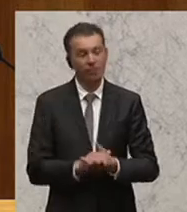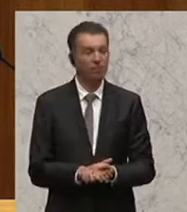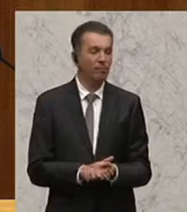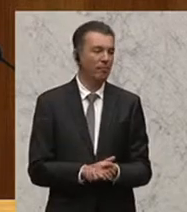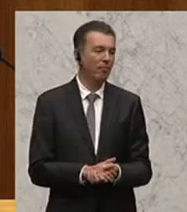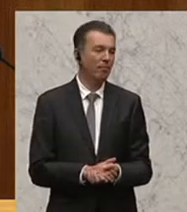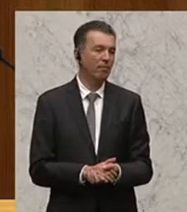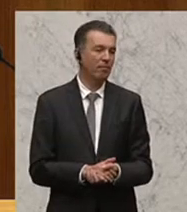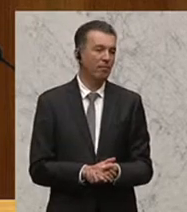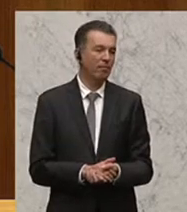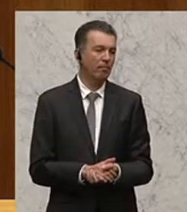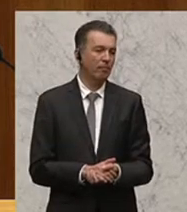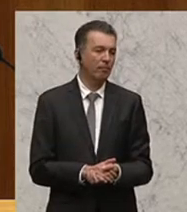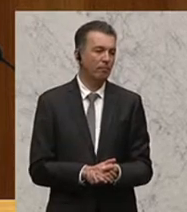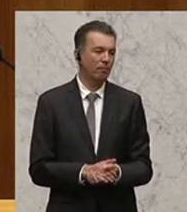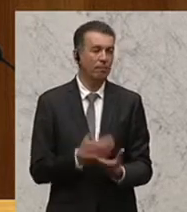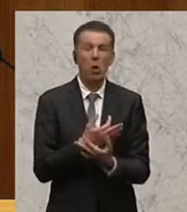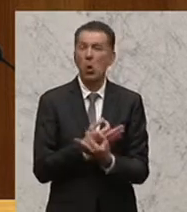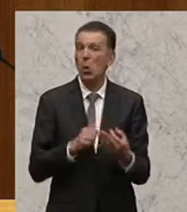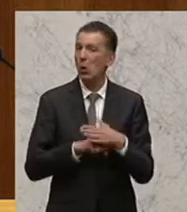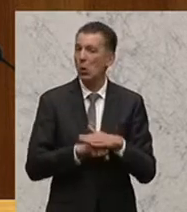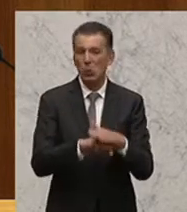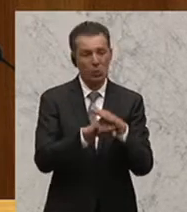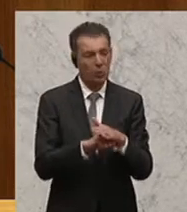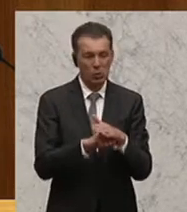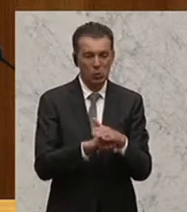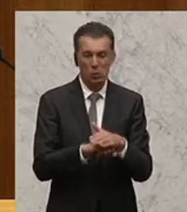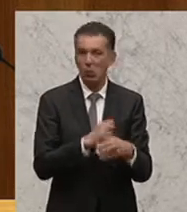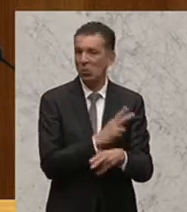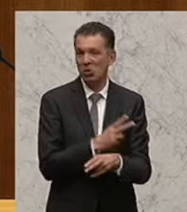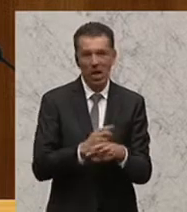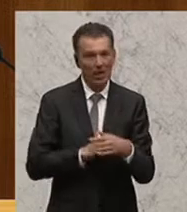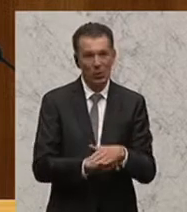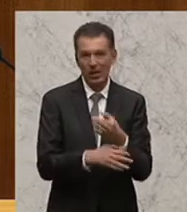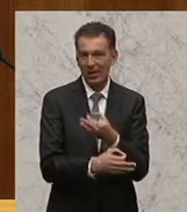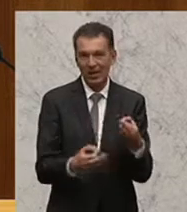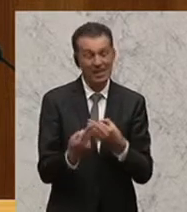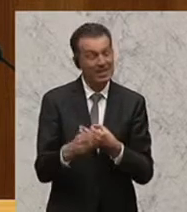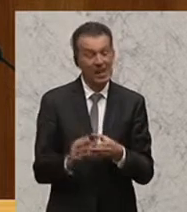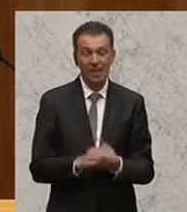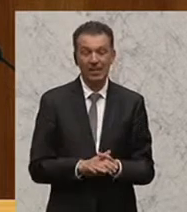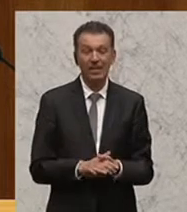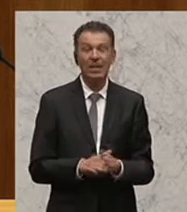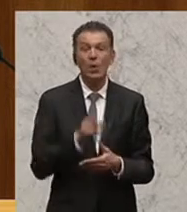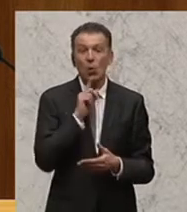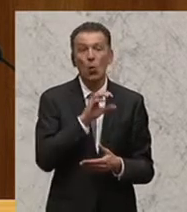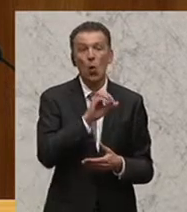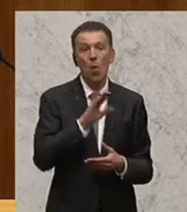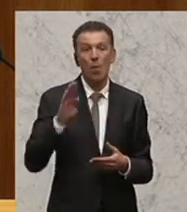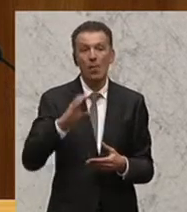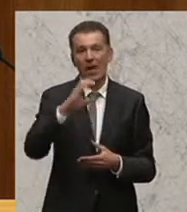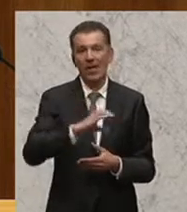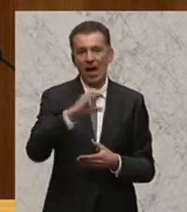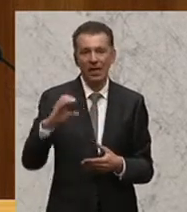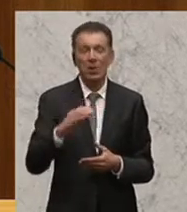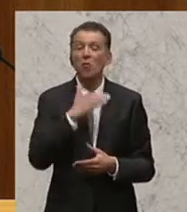Auch da ohne Unterstützung staatlicher Seite, sondern mit dem großen Engagement der ÖBB, Caritas und ganz,